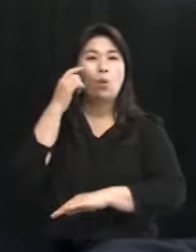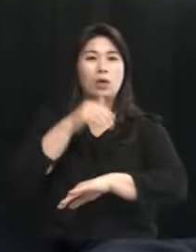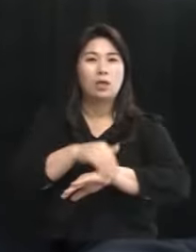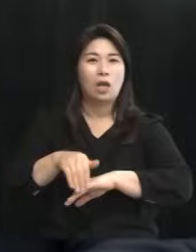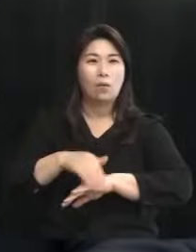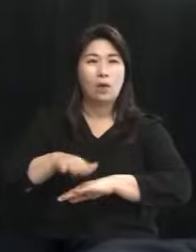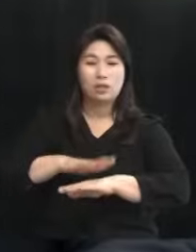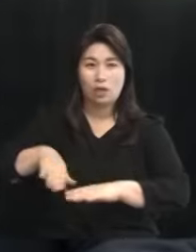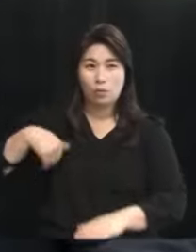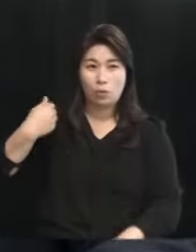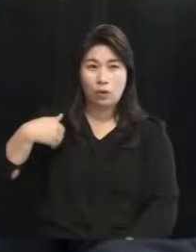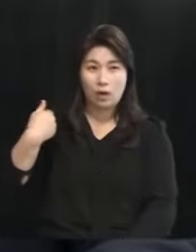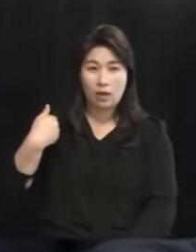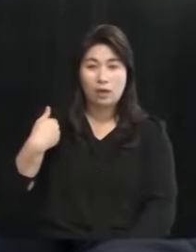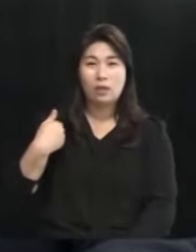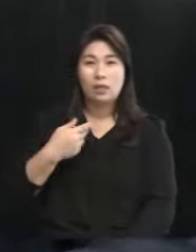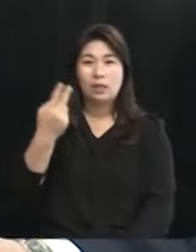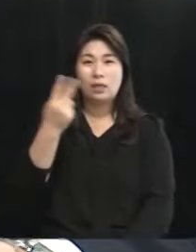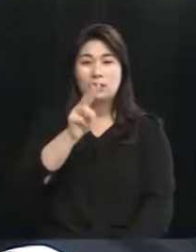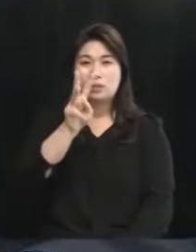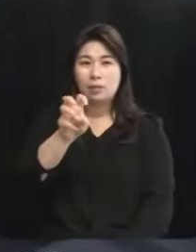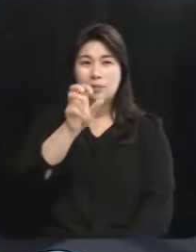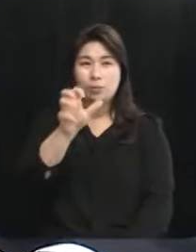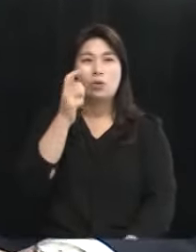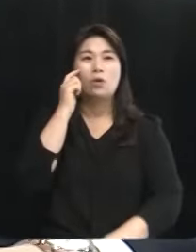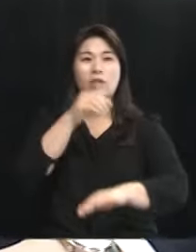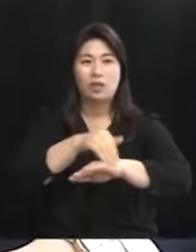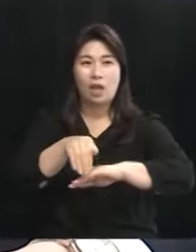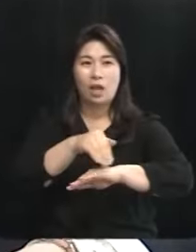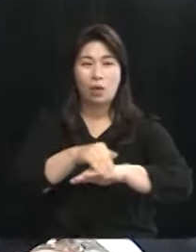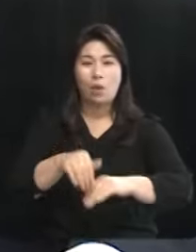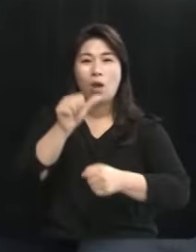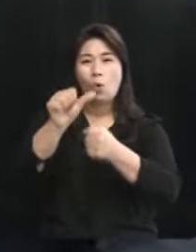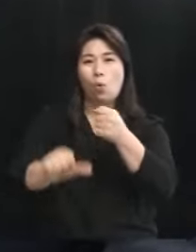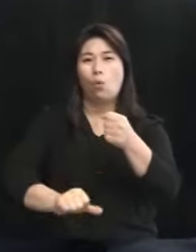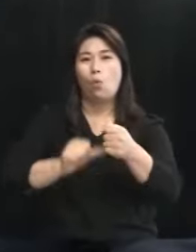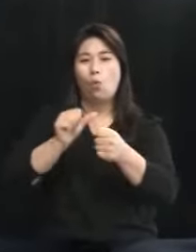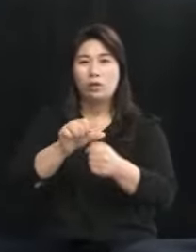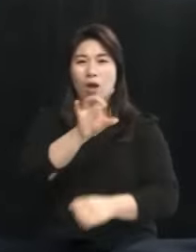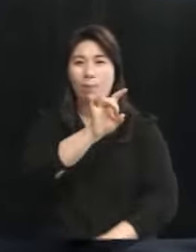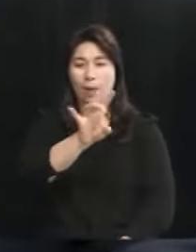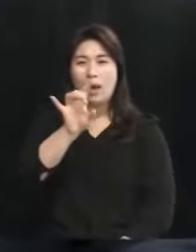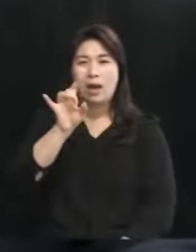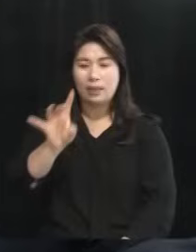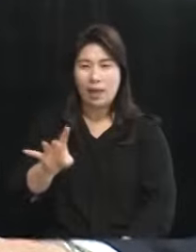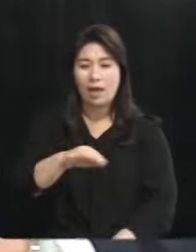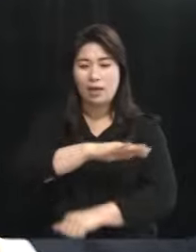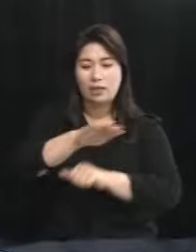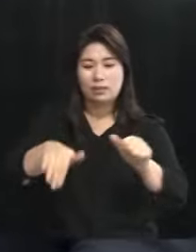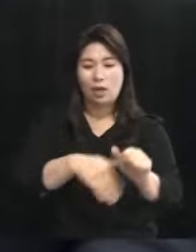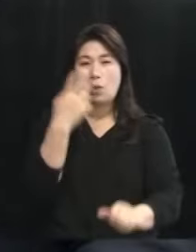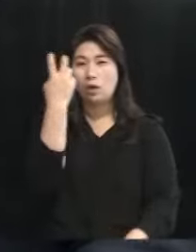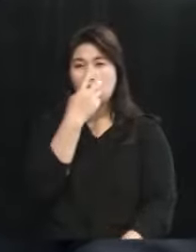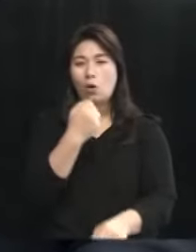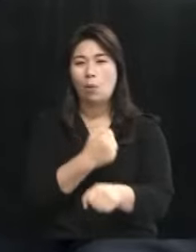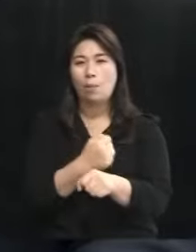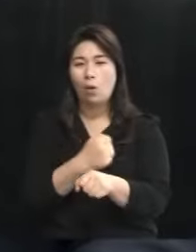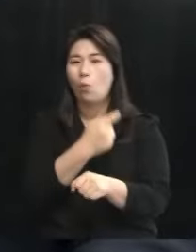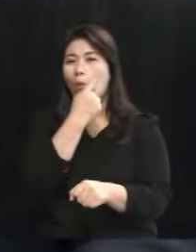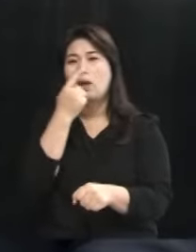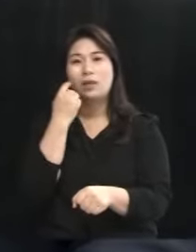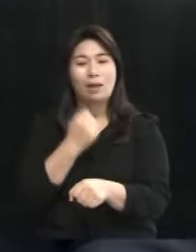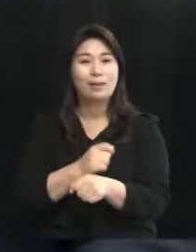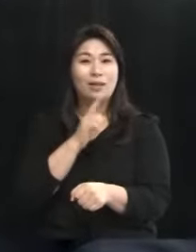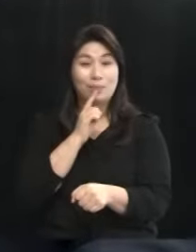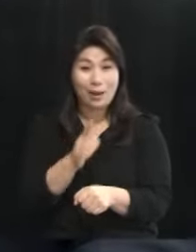몰라서 하시는 얘기인데요 2035년 계획입니다 5년마다 계속 상황을 점검하고 체크를 하겠다는 건데요